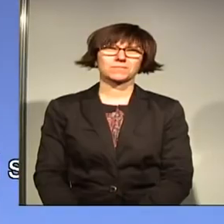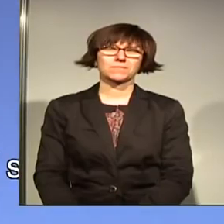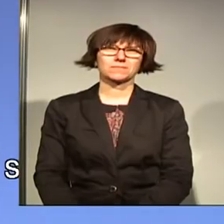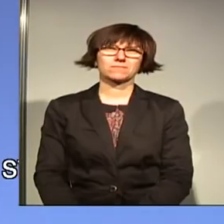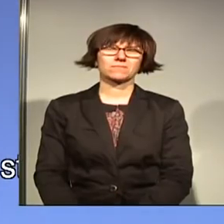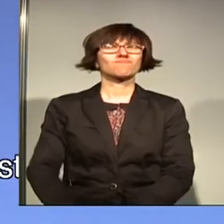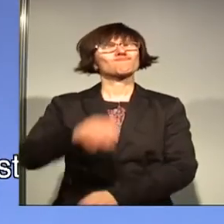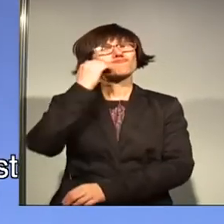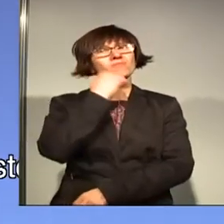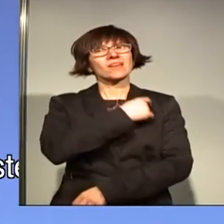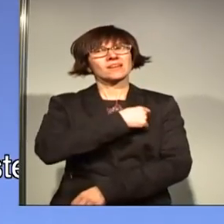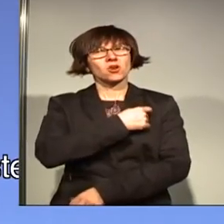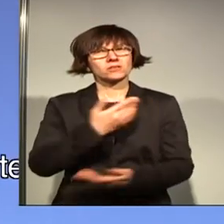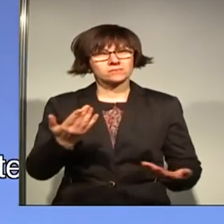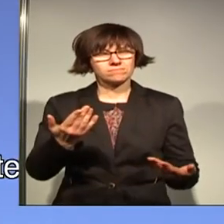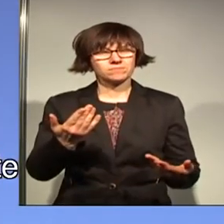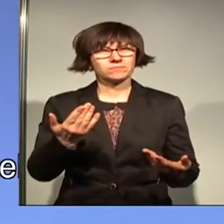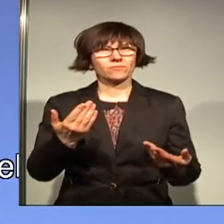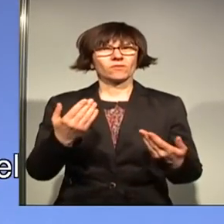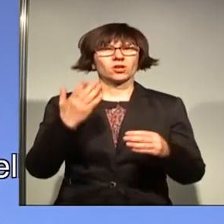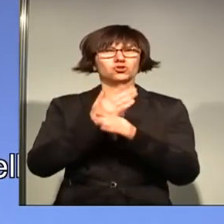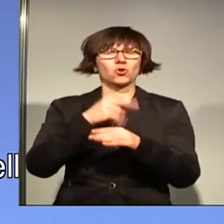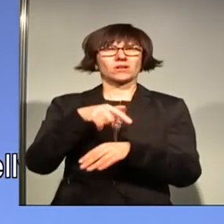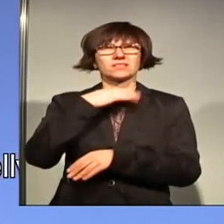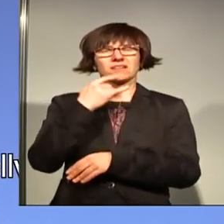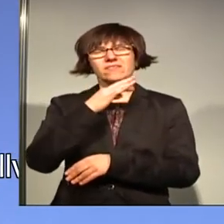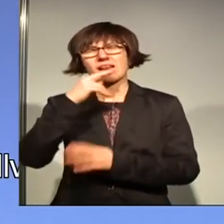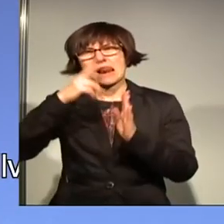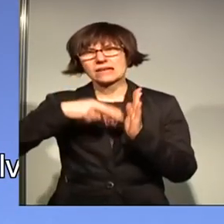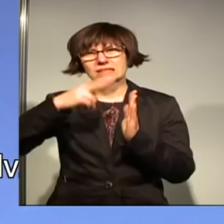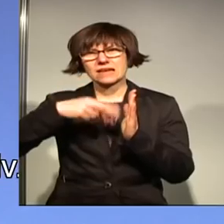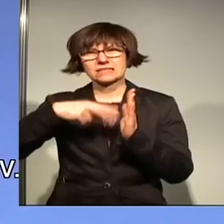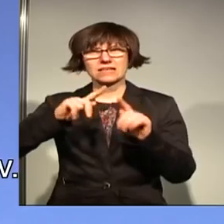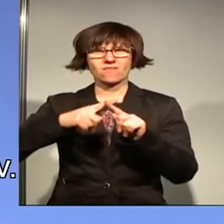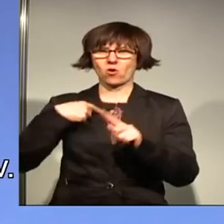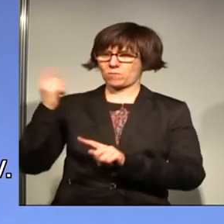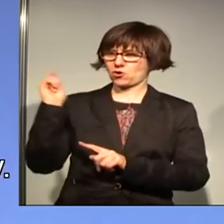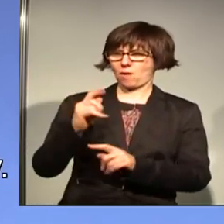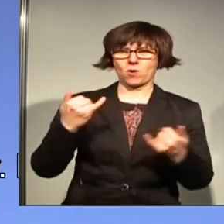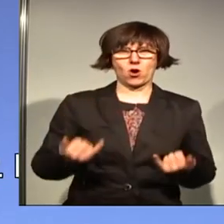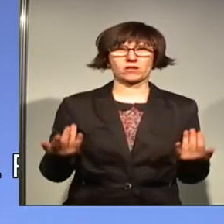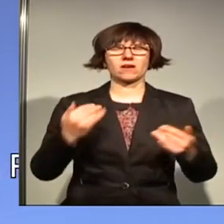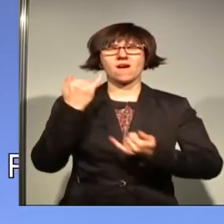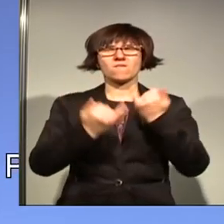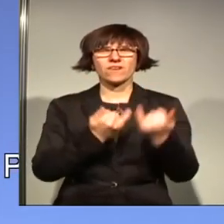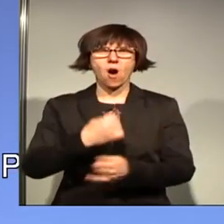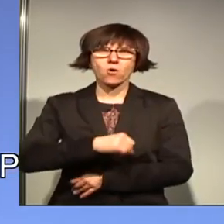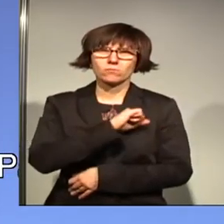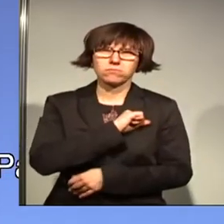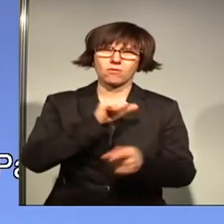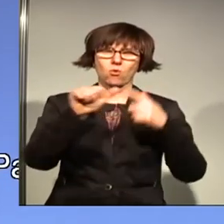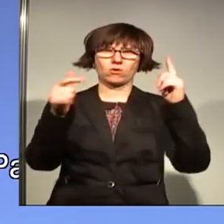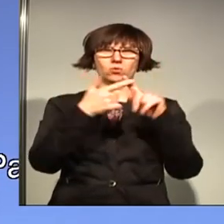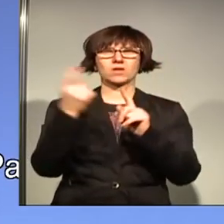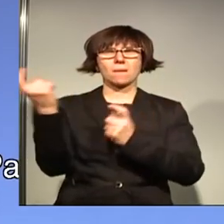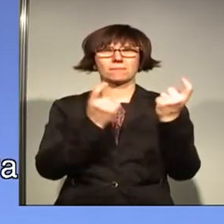Liebe Genossinnen und Genossen, ich habe, wie gesagt, viel darüber gelesen, warum ich heute vor euch stehe. Wegen des Frauenbonus, wegen des